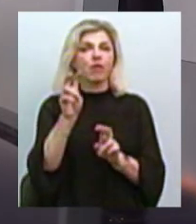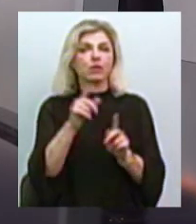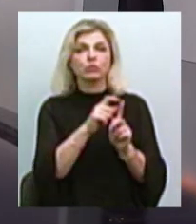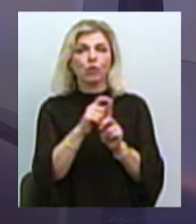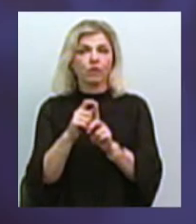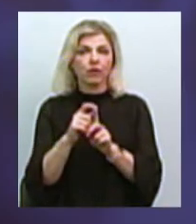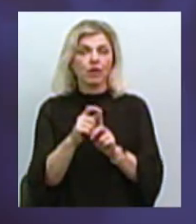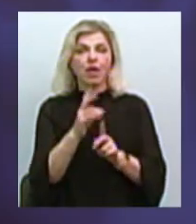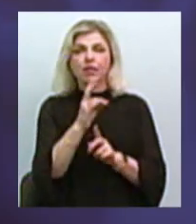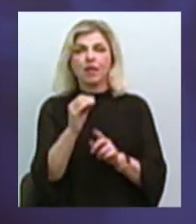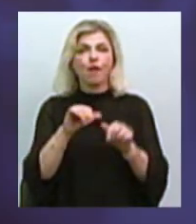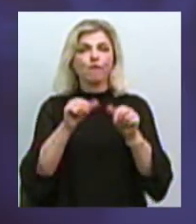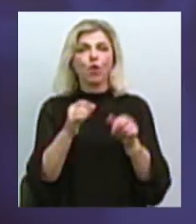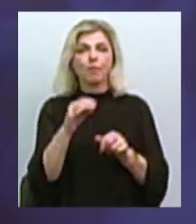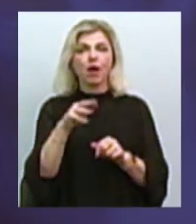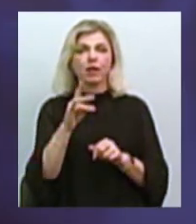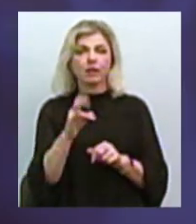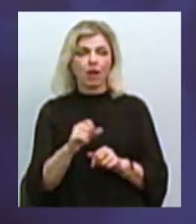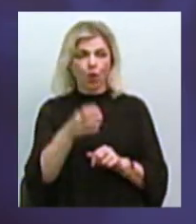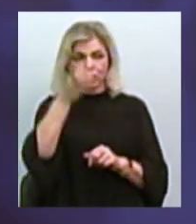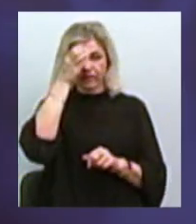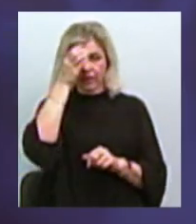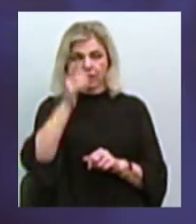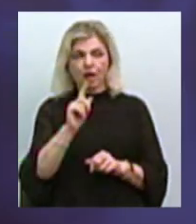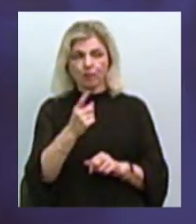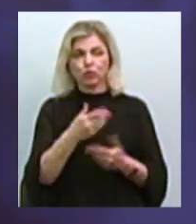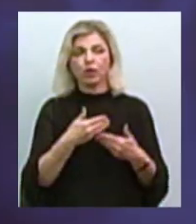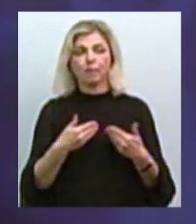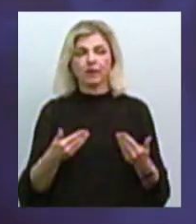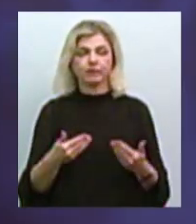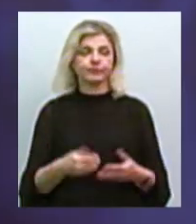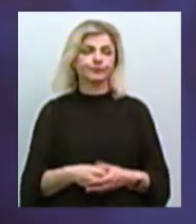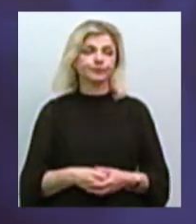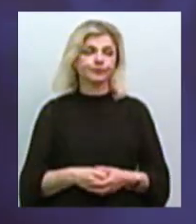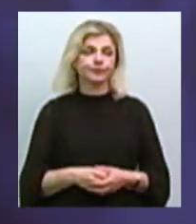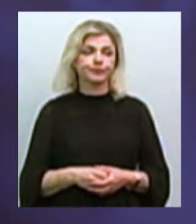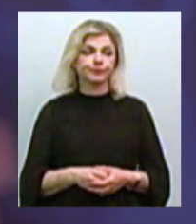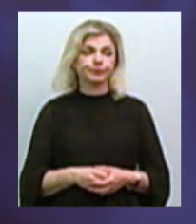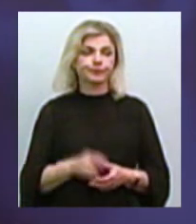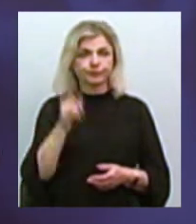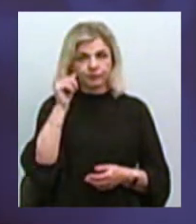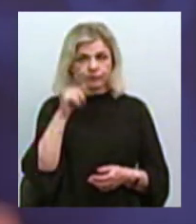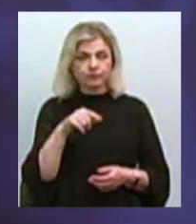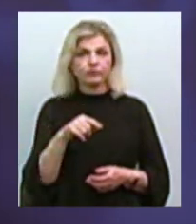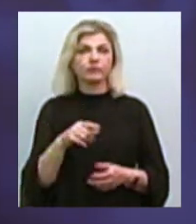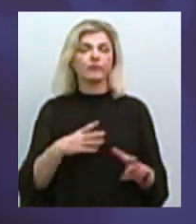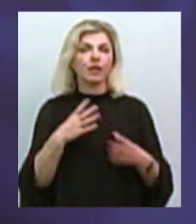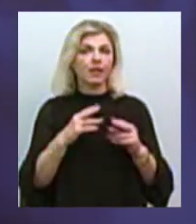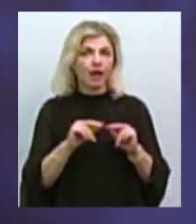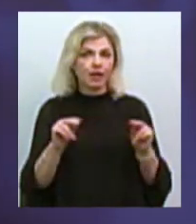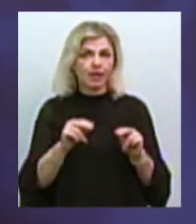неформальна освіта, тому що ми безпосередньо знаємо про те тренінги,